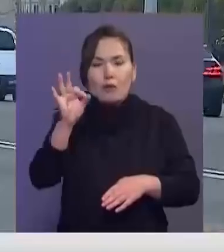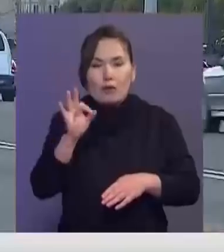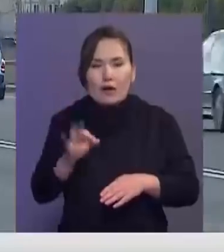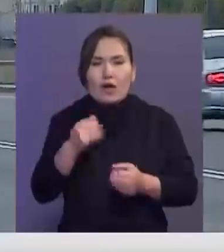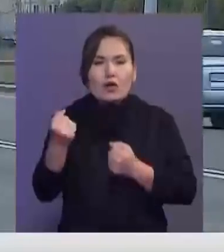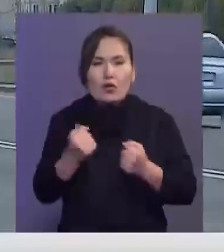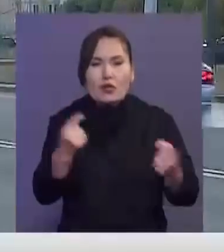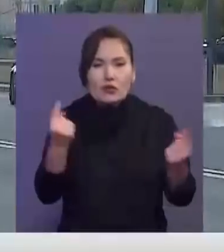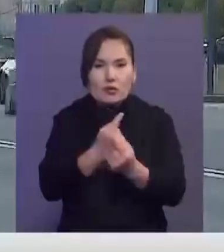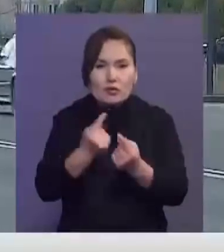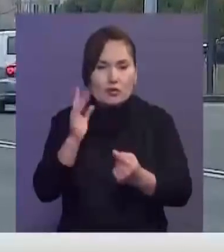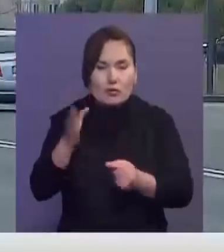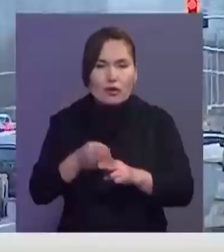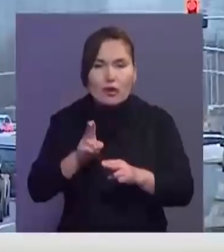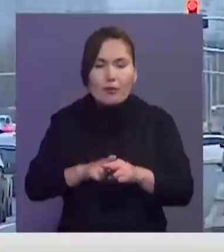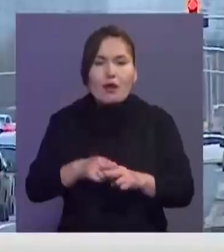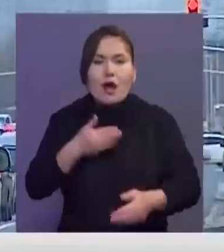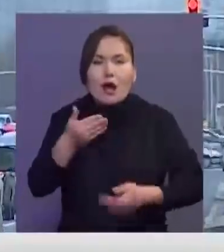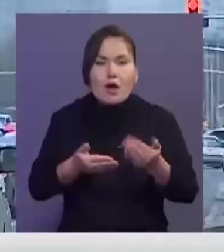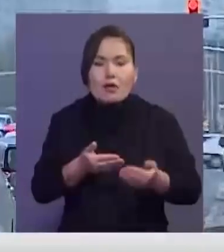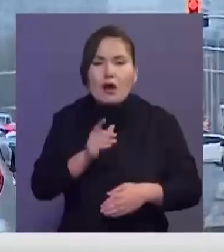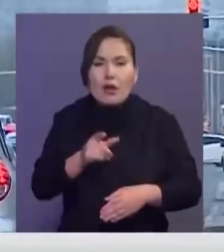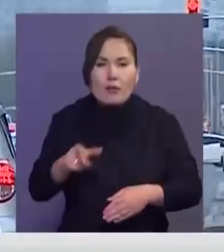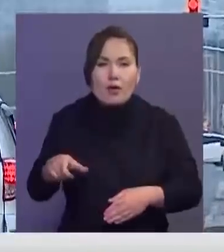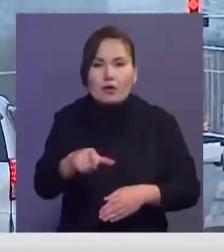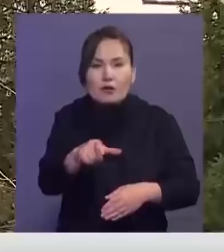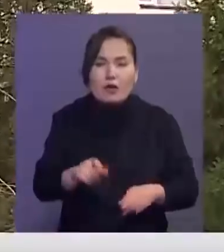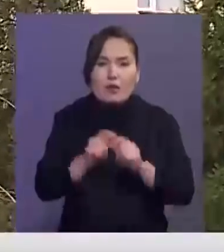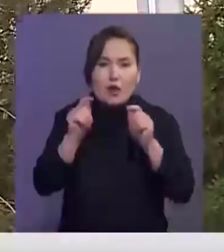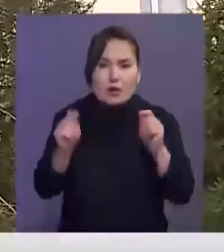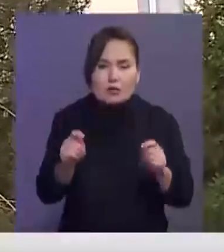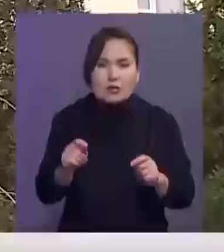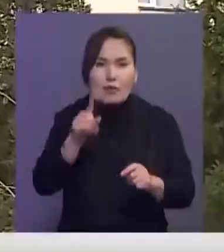арынау көзделі болтыр. Яғни жаяу жүргіншілерге барынша жағдай жасалады.